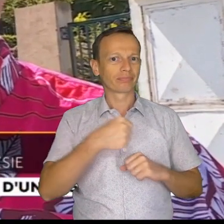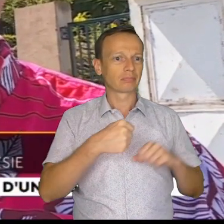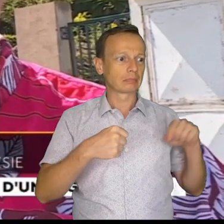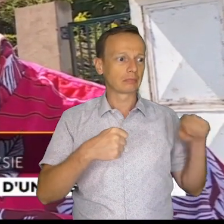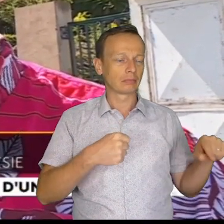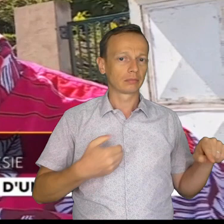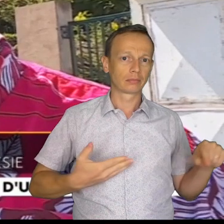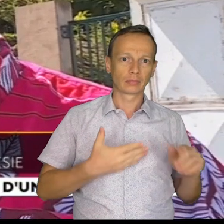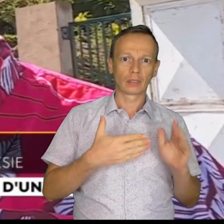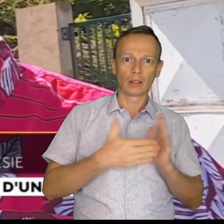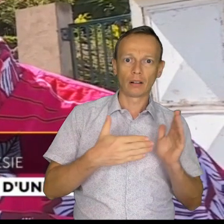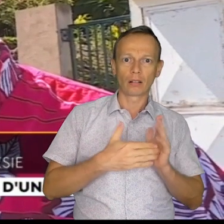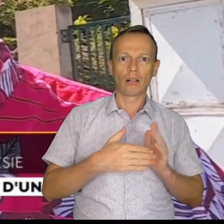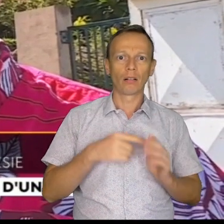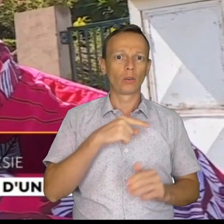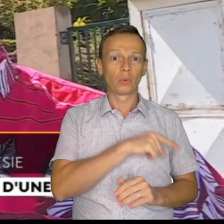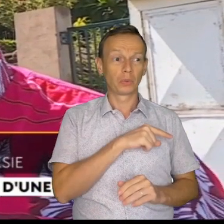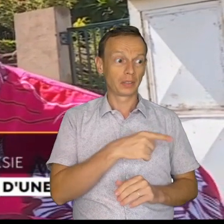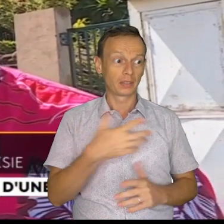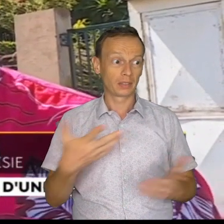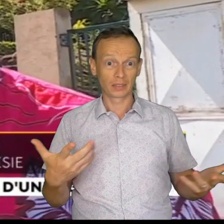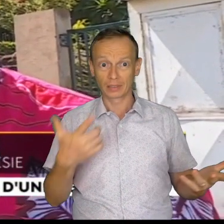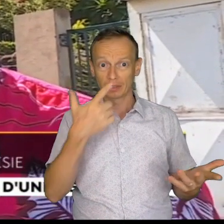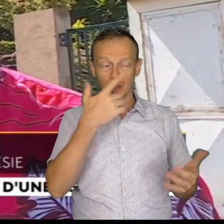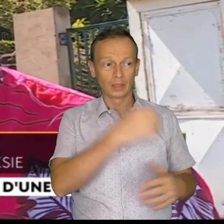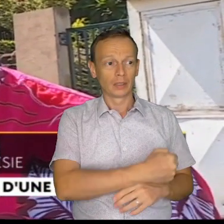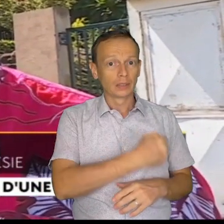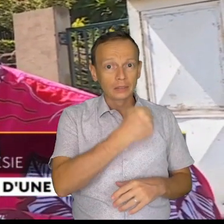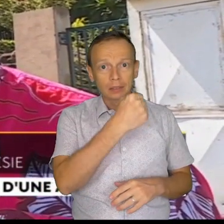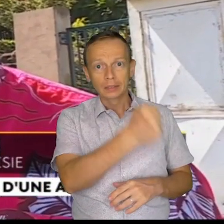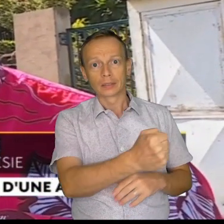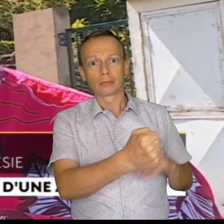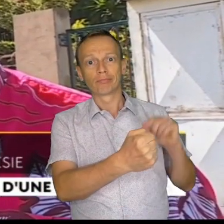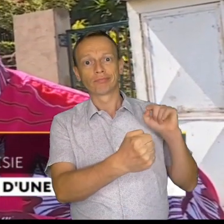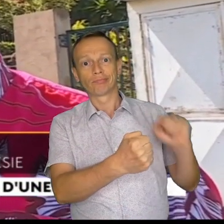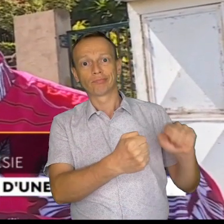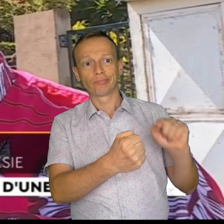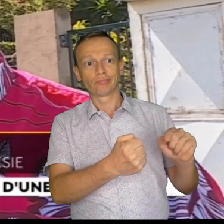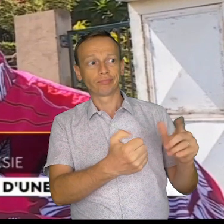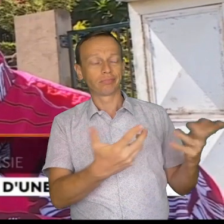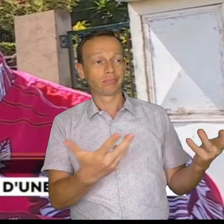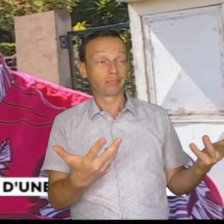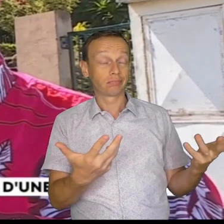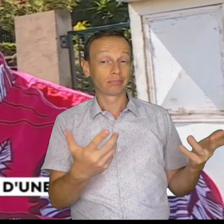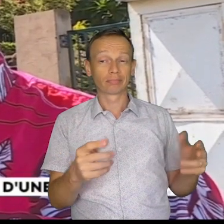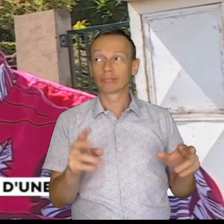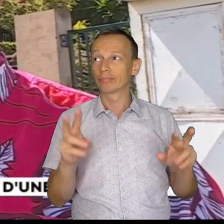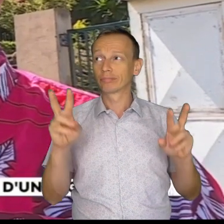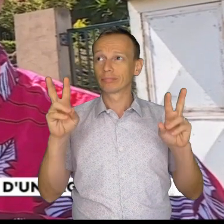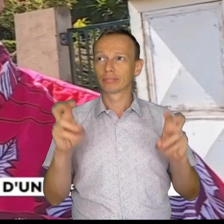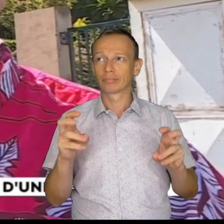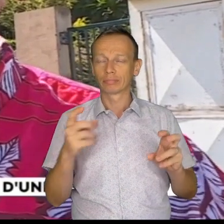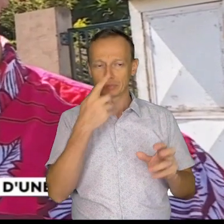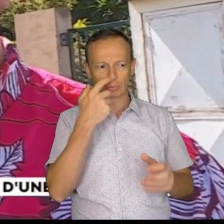collègue qui est victime dans l'histoire, se retrouve déplacé d'une manière qui nous